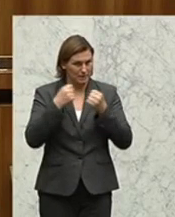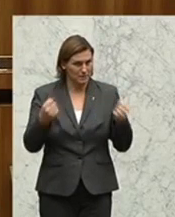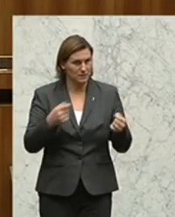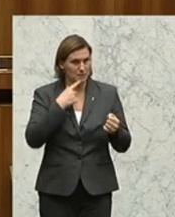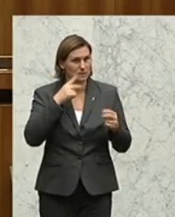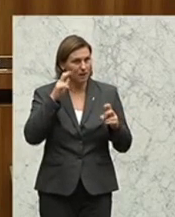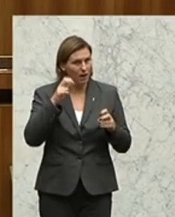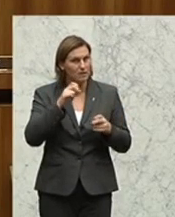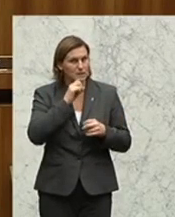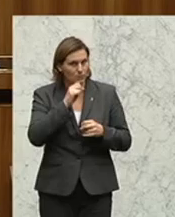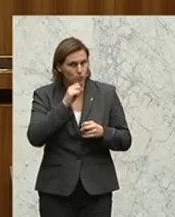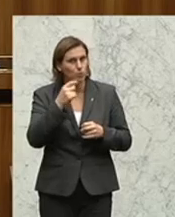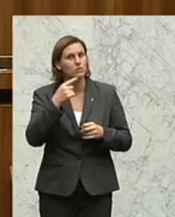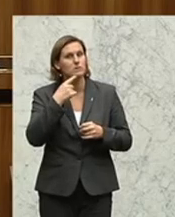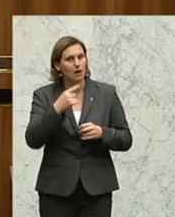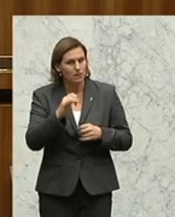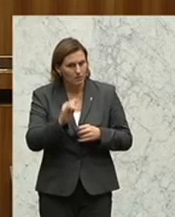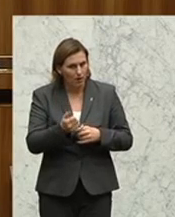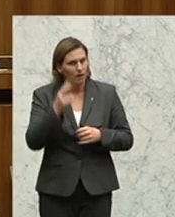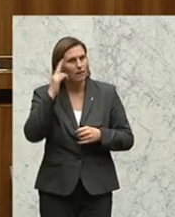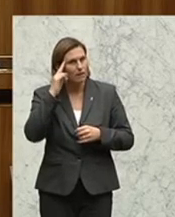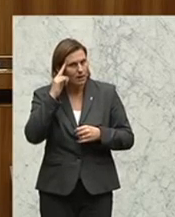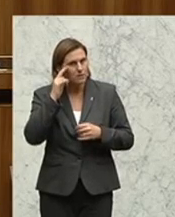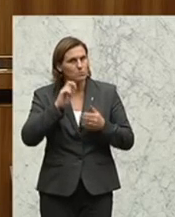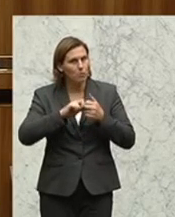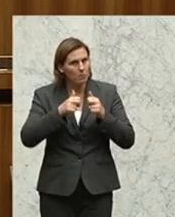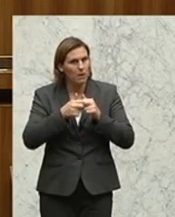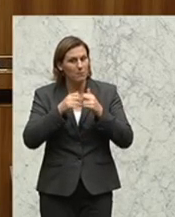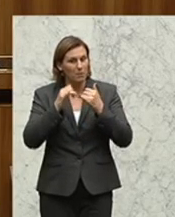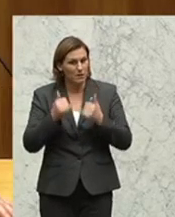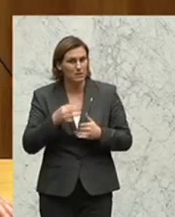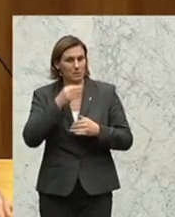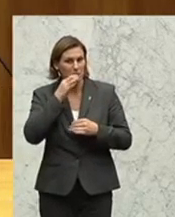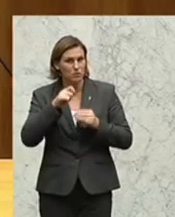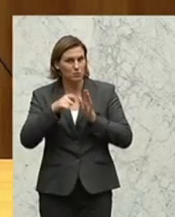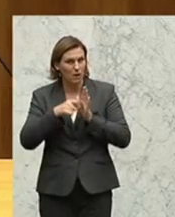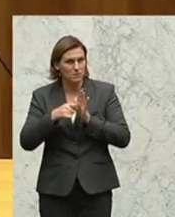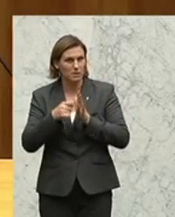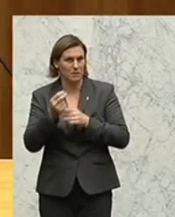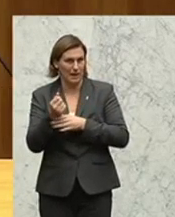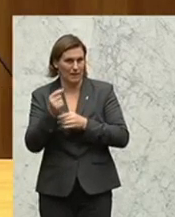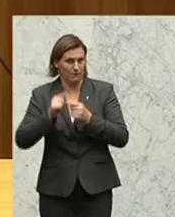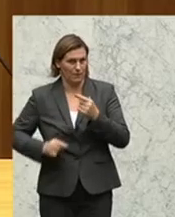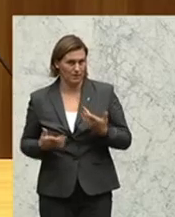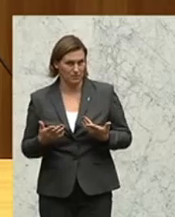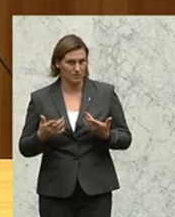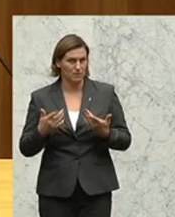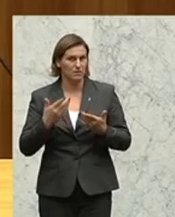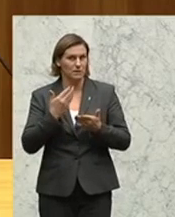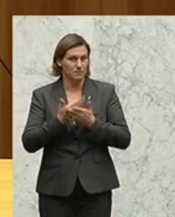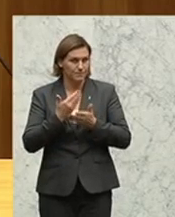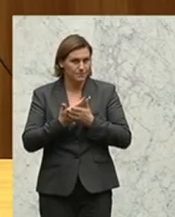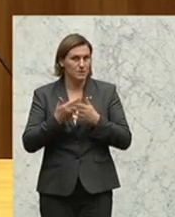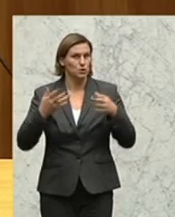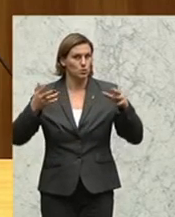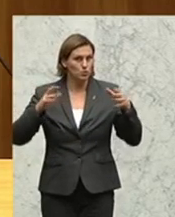er kennt diese Probleme. Für Verbesserungsmaßnahmen fehlt derzeit allerdings das Geld. Also fassen wir zusammen. Die